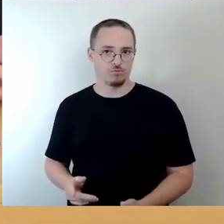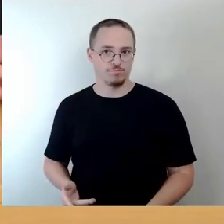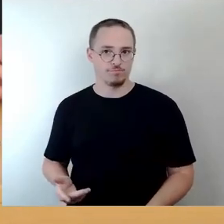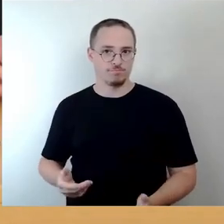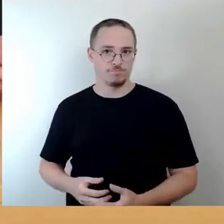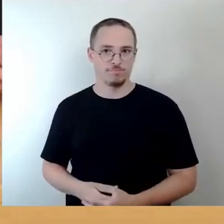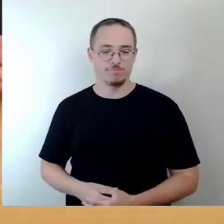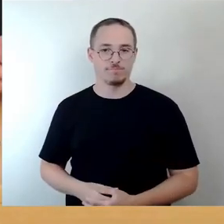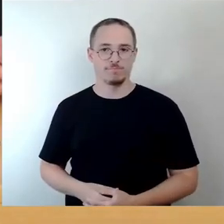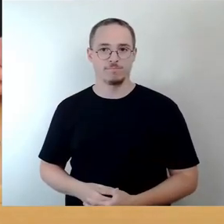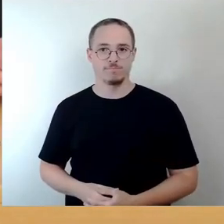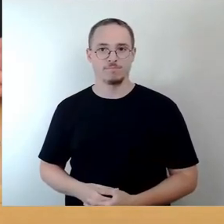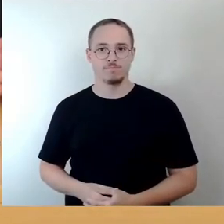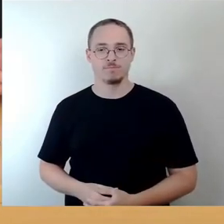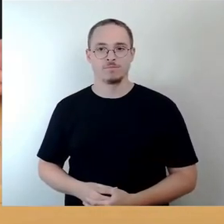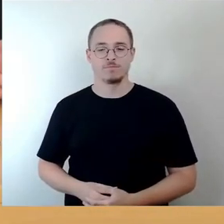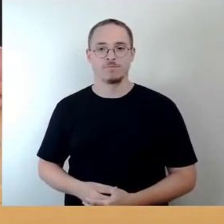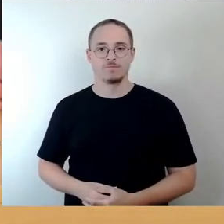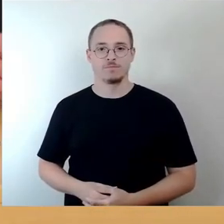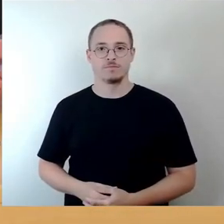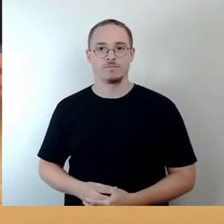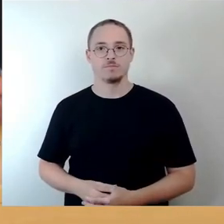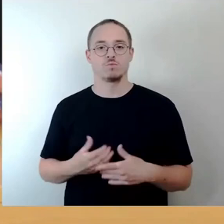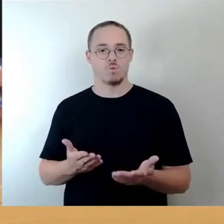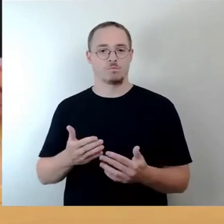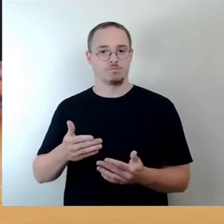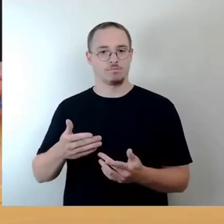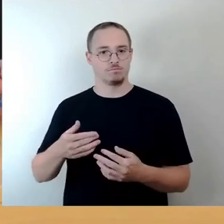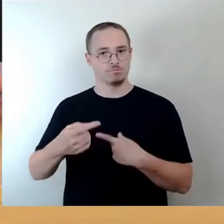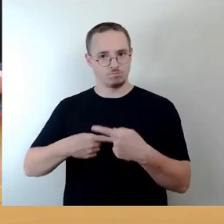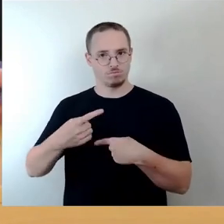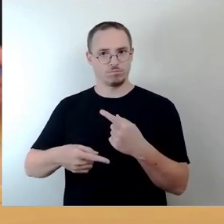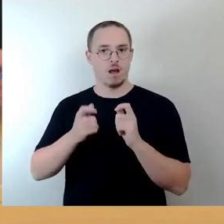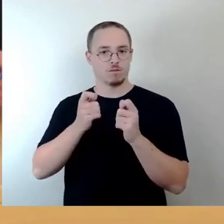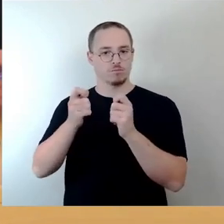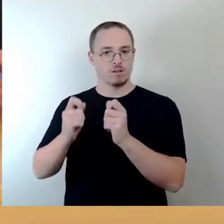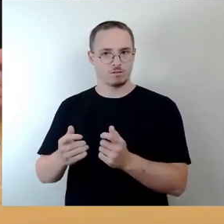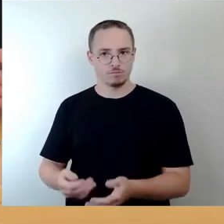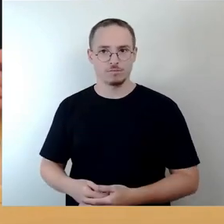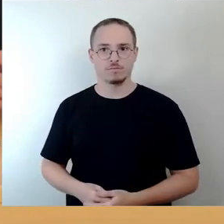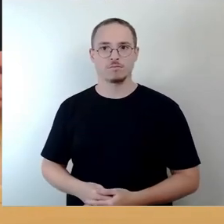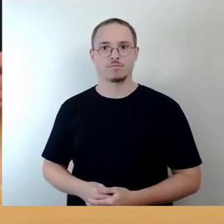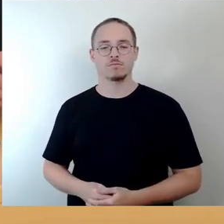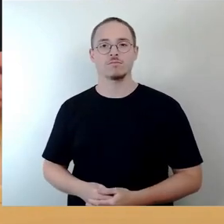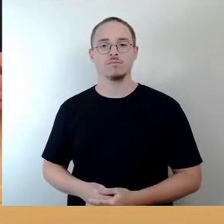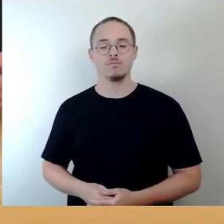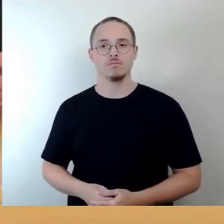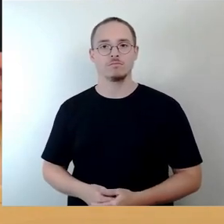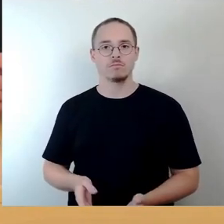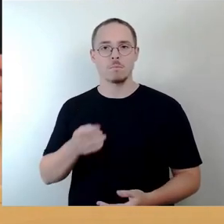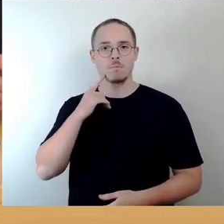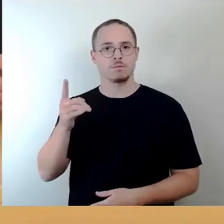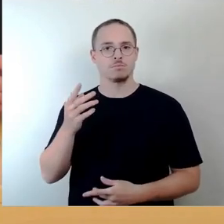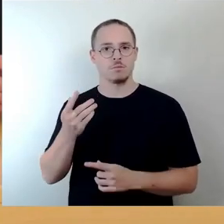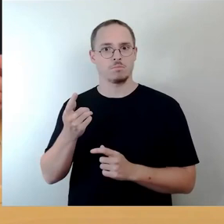Und wir gehen weiter mit den Anträgen. Es wird auch, glaube ich, nie beantragen, wenn